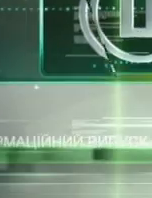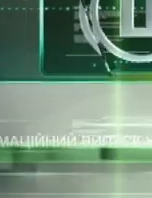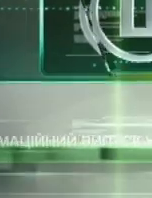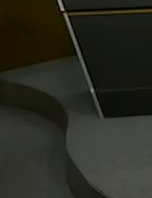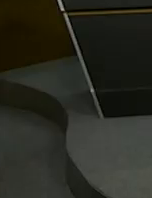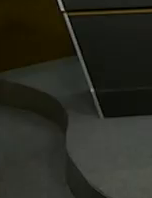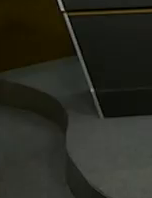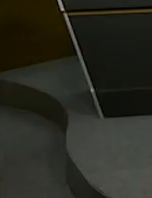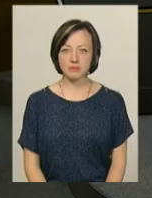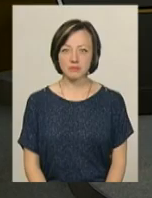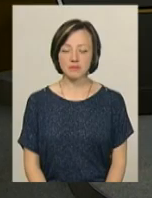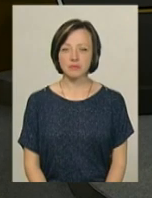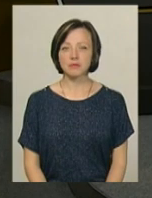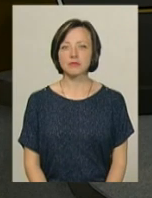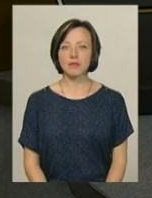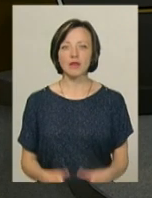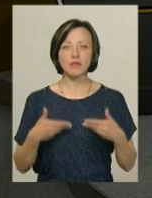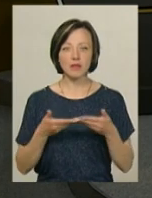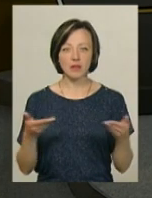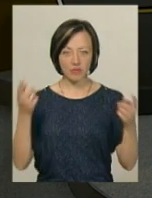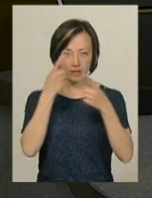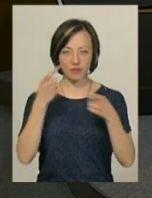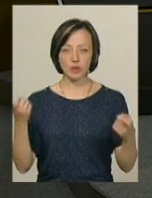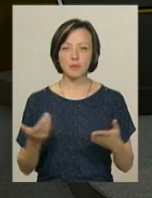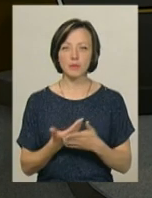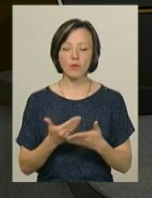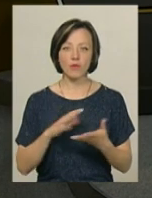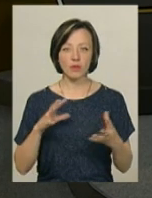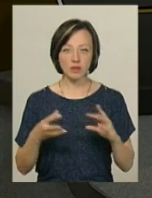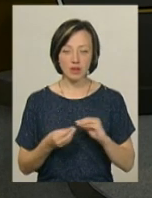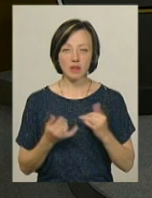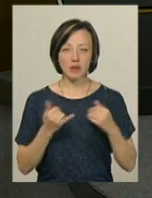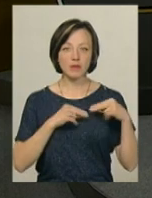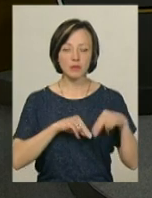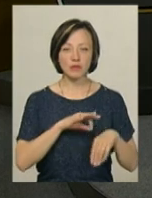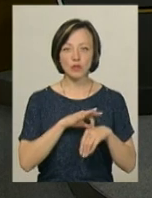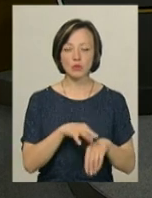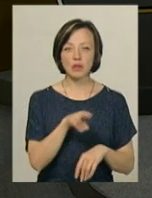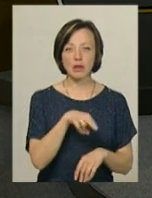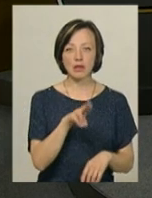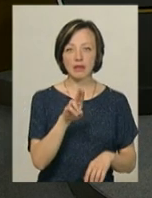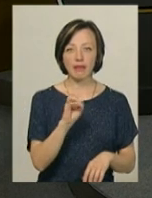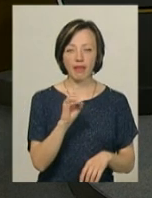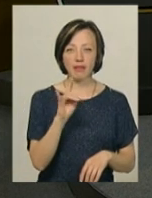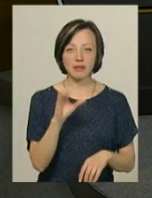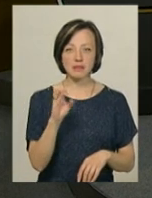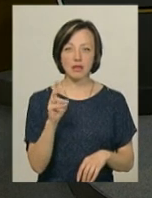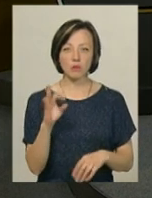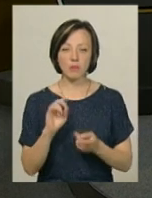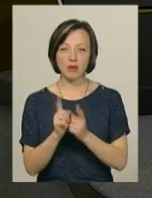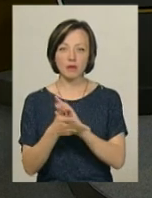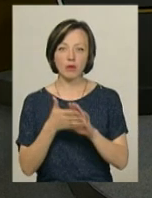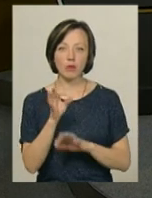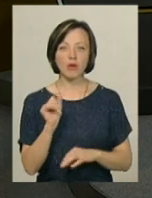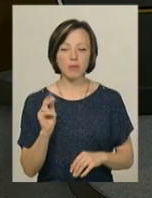Музика Вітаю, в ефірі підсумковий випуск новин. У студії для вас працюють ведуча Дарина Денисенко, переклад на жестову